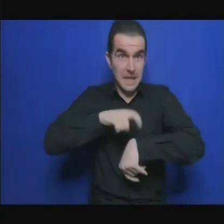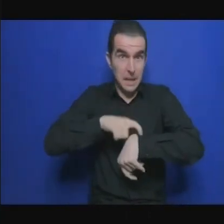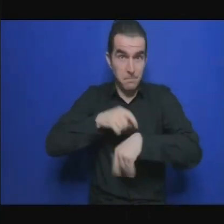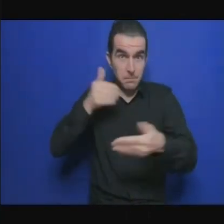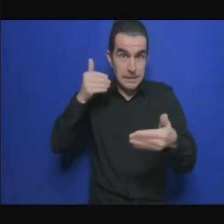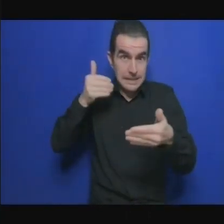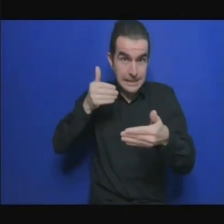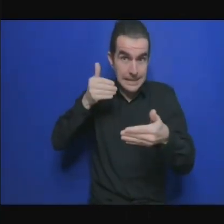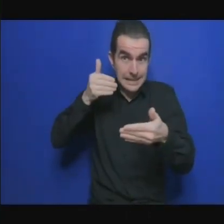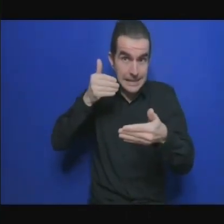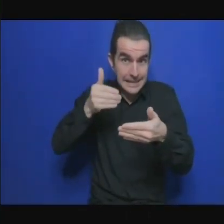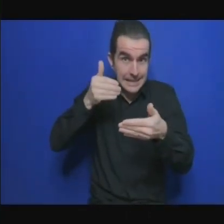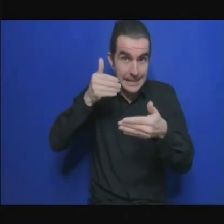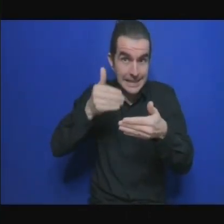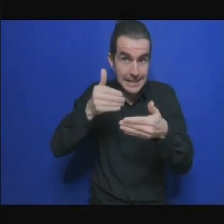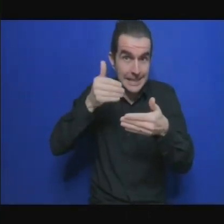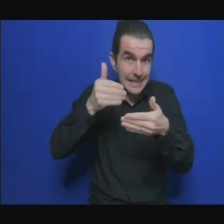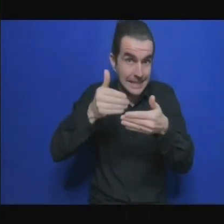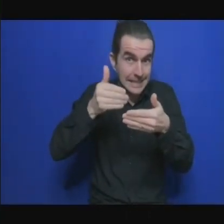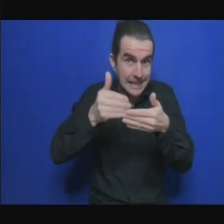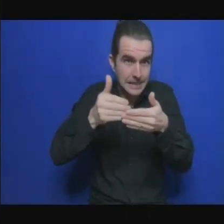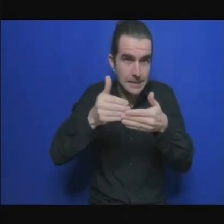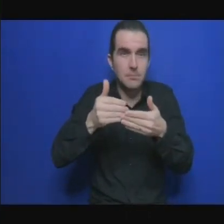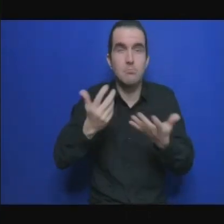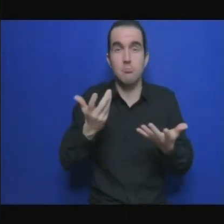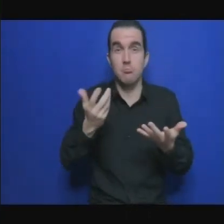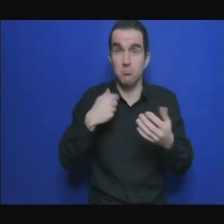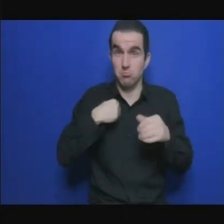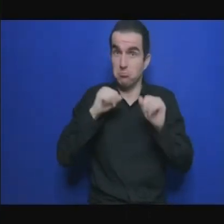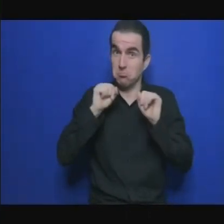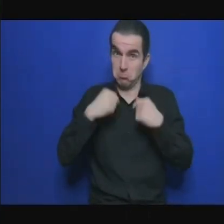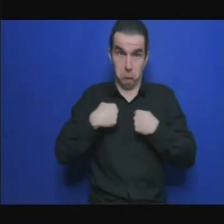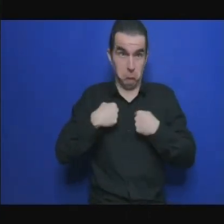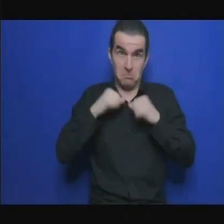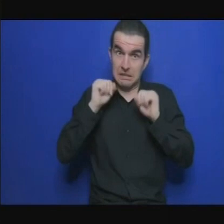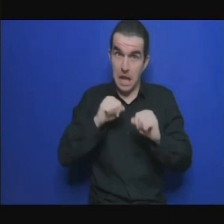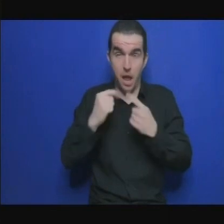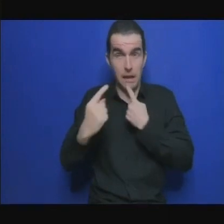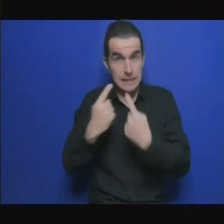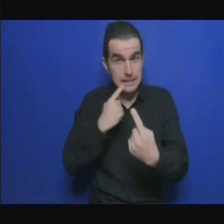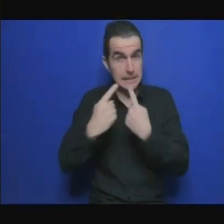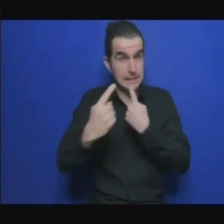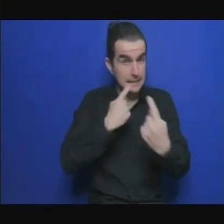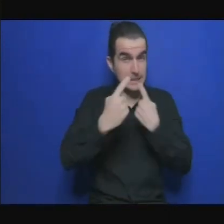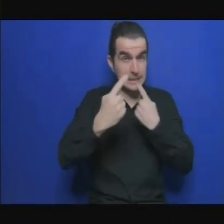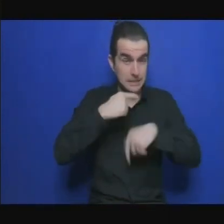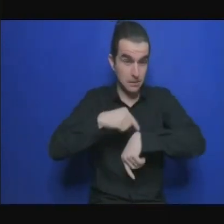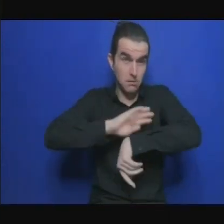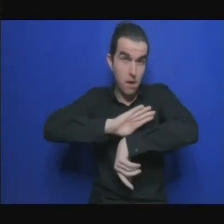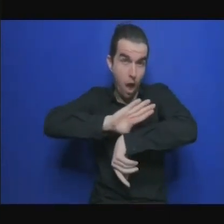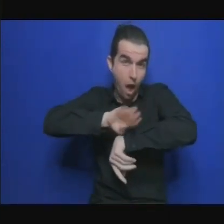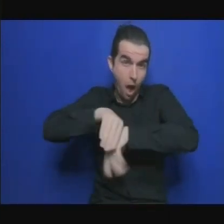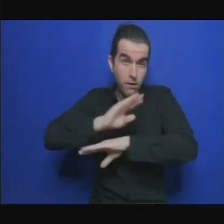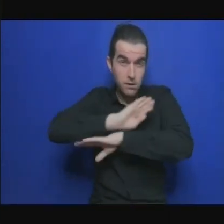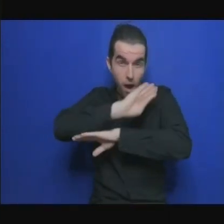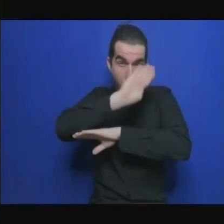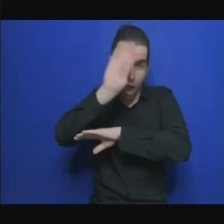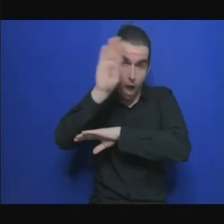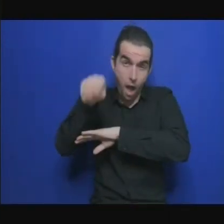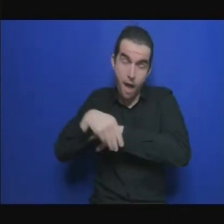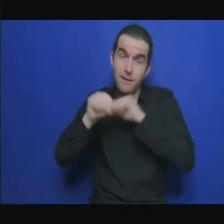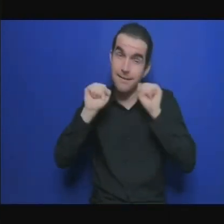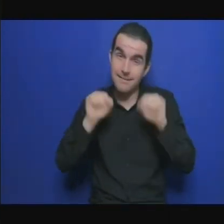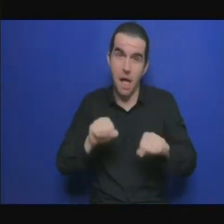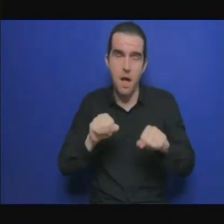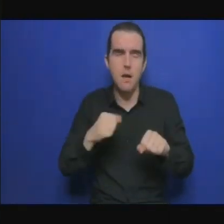on peut en parler toute la journée mais j'aimerais donner la parole à chacune